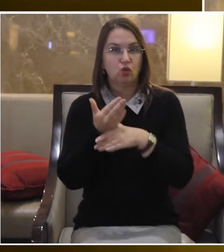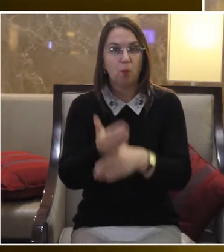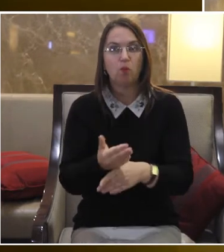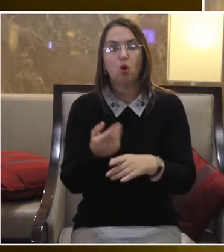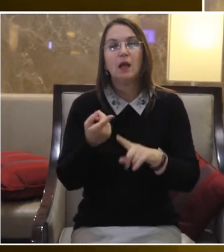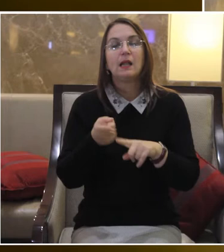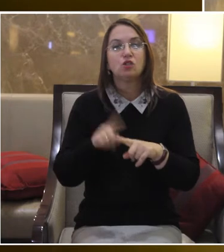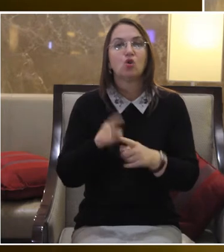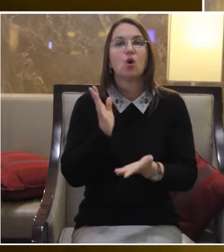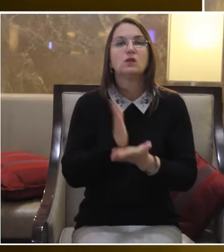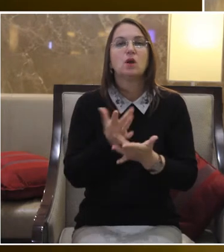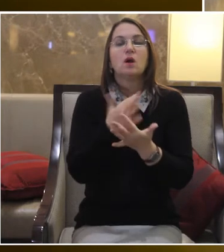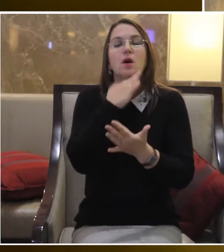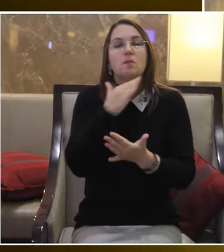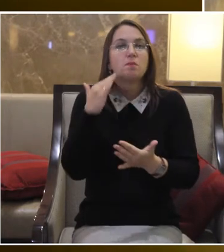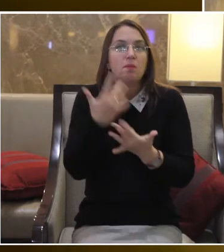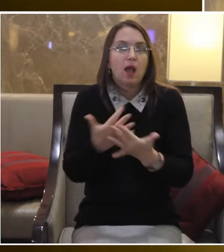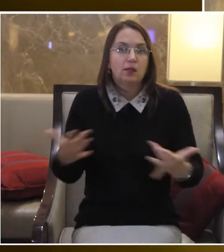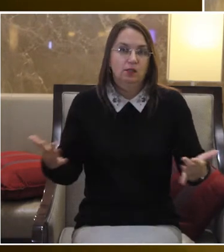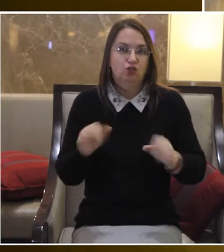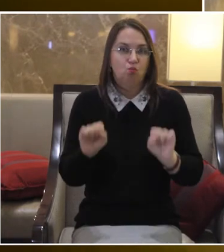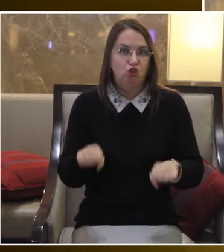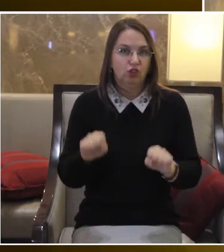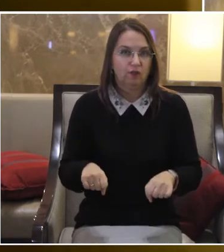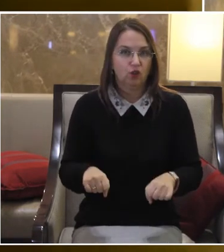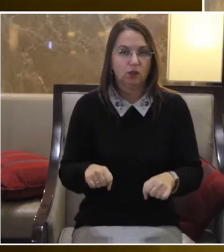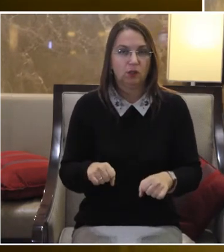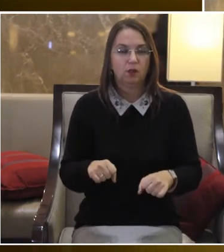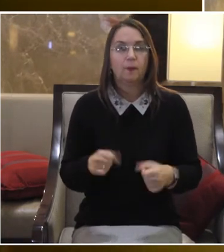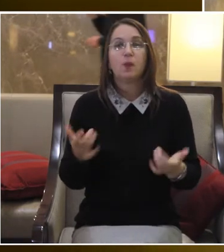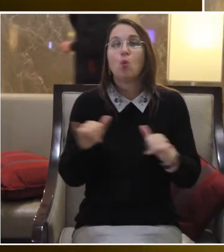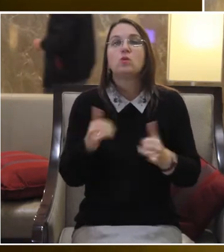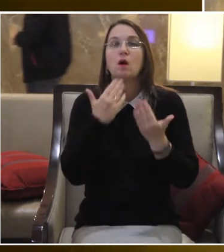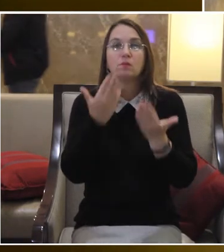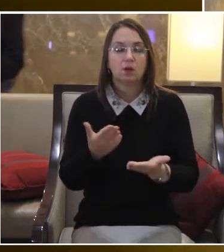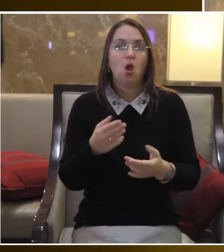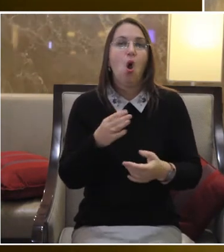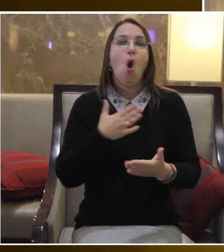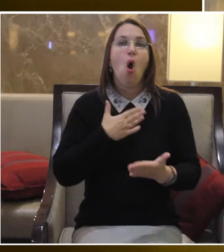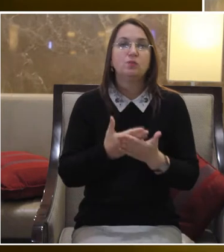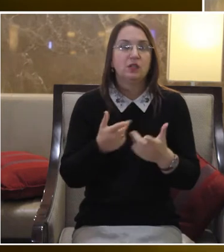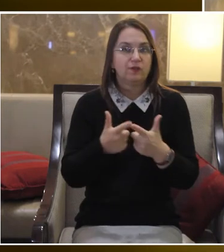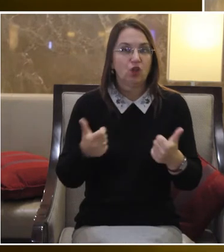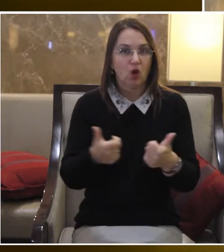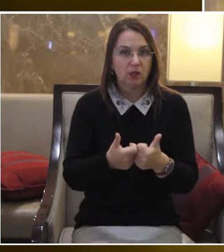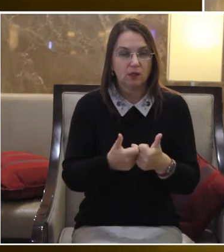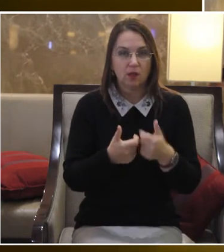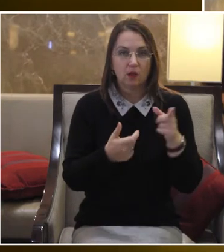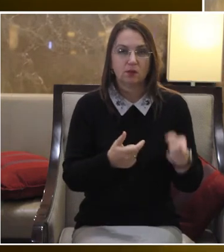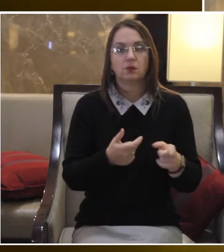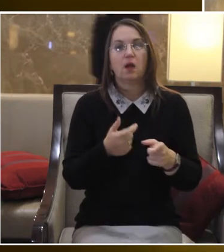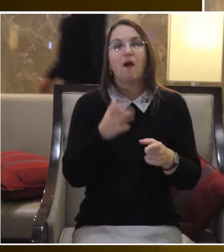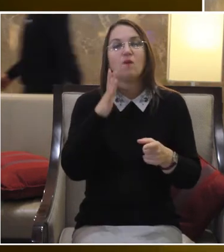можливостей По-перше, це громадські організації, громадські об'єднання, яких в Україні досить